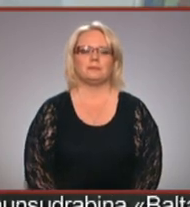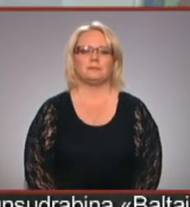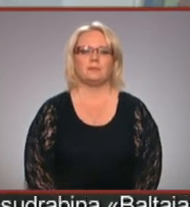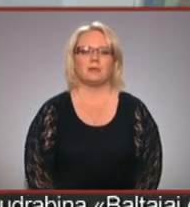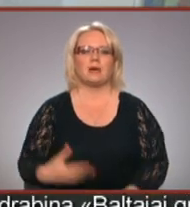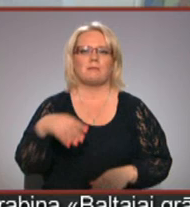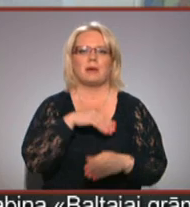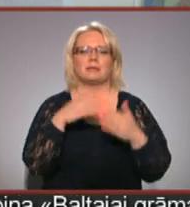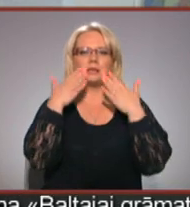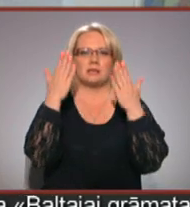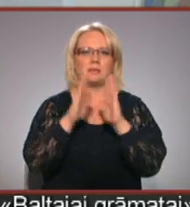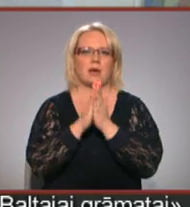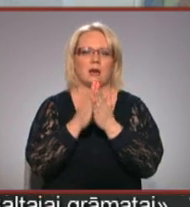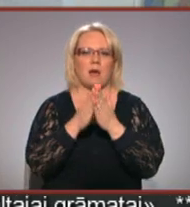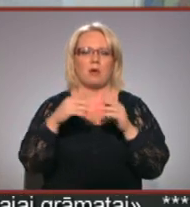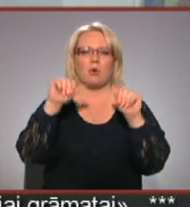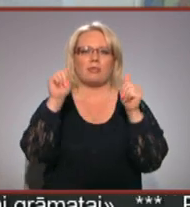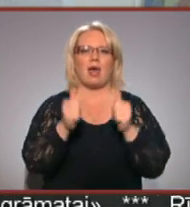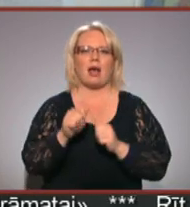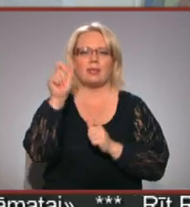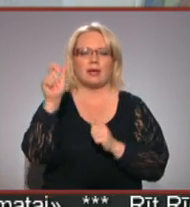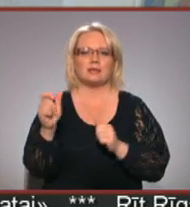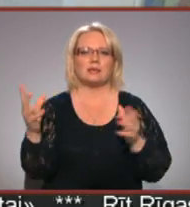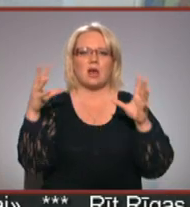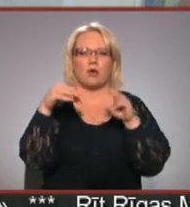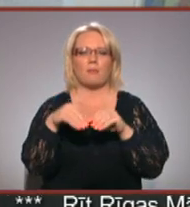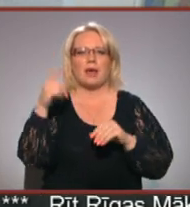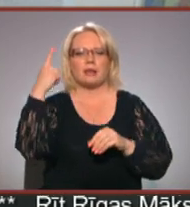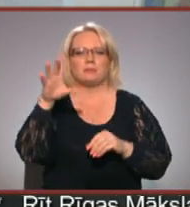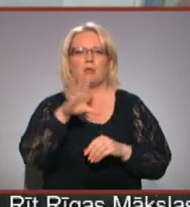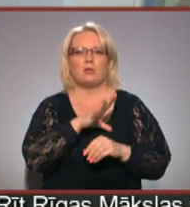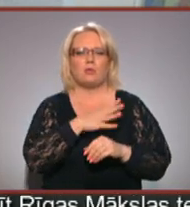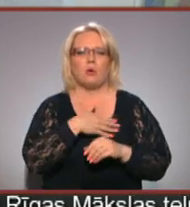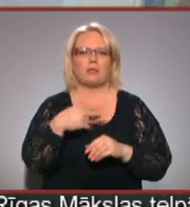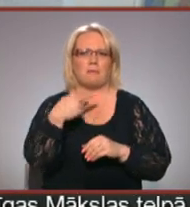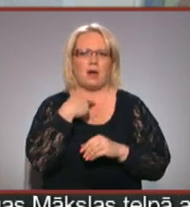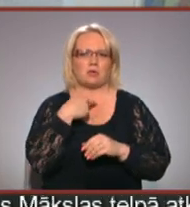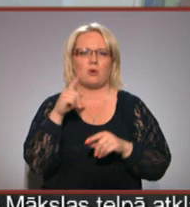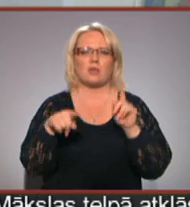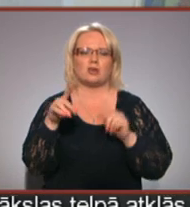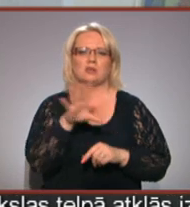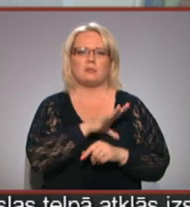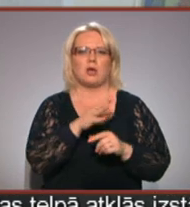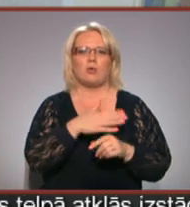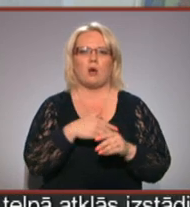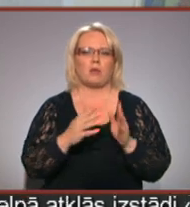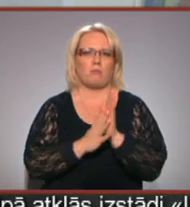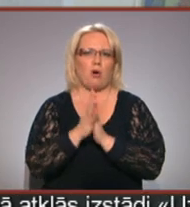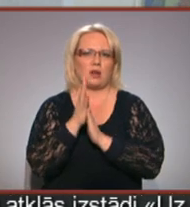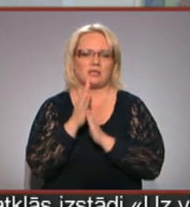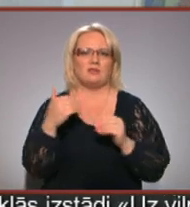Mēs izlasījām grāmatu ar telniecis sakopotām idejām, kas bija ļoti pārsteidzošas, jo dažas no tām bija ļoti progresīvas.